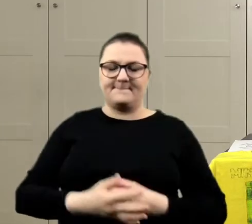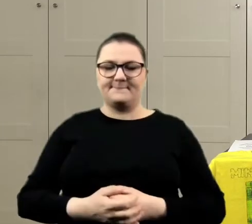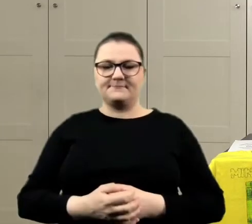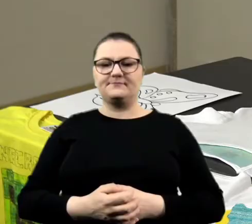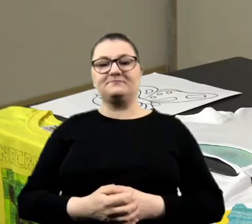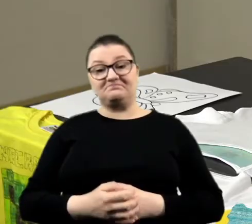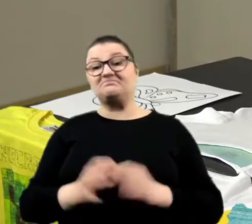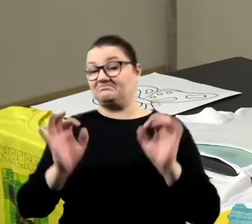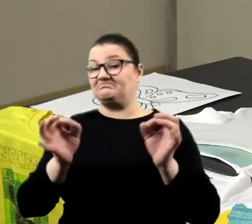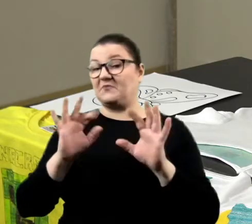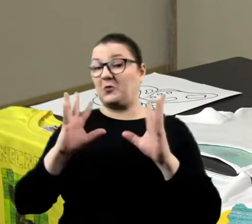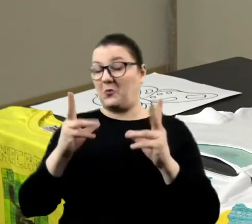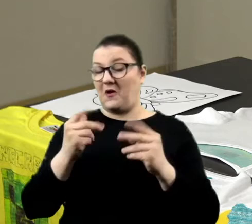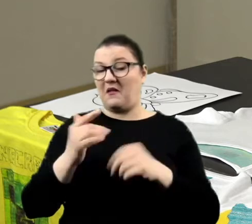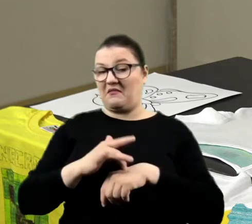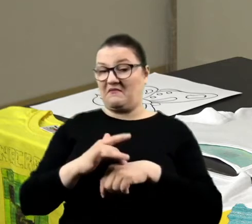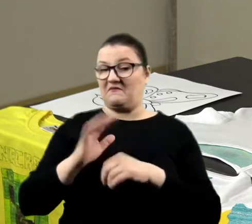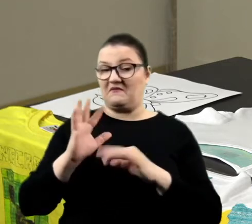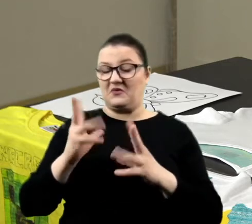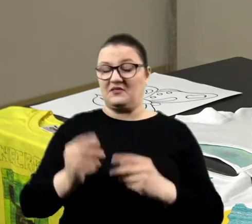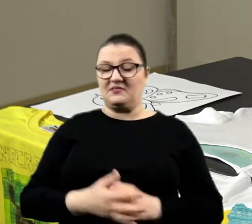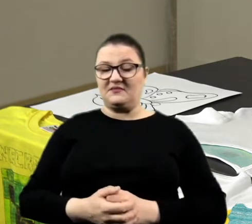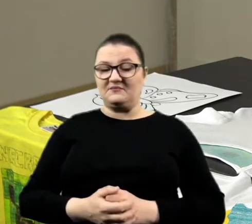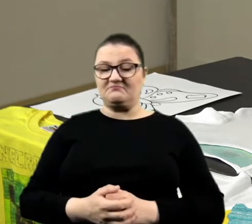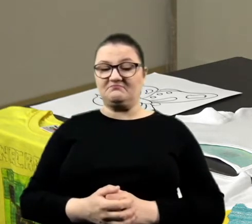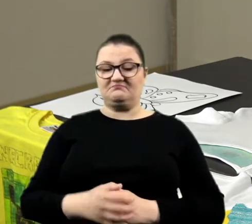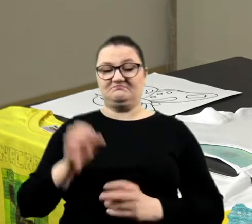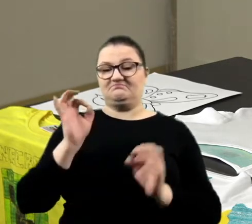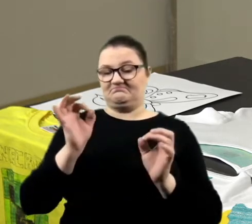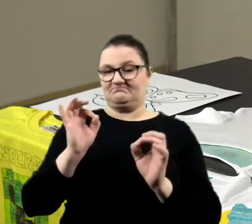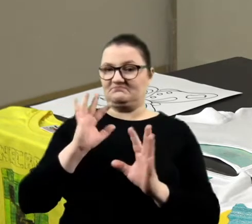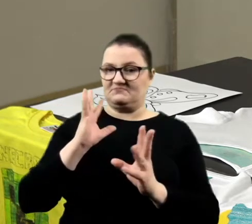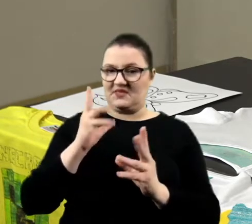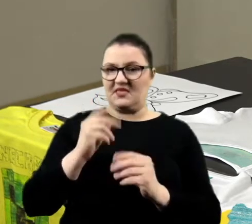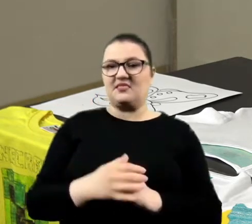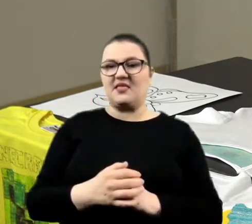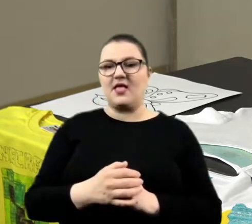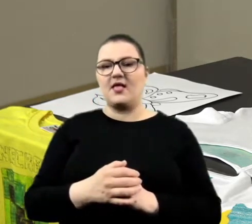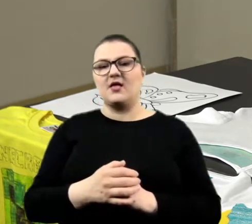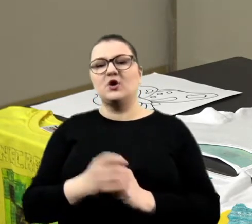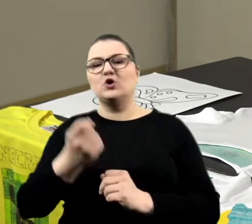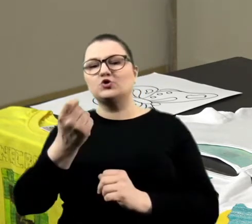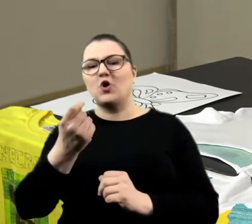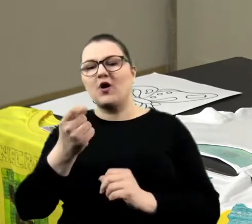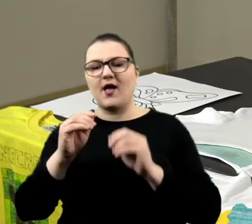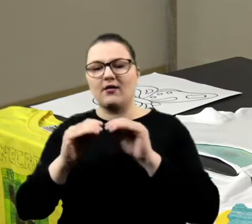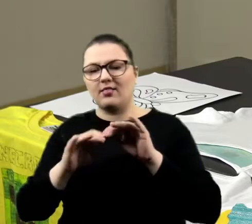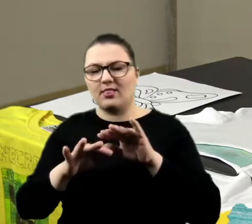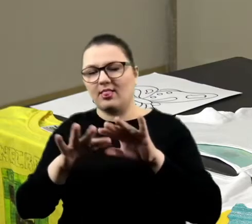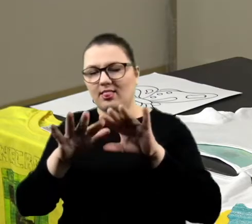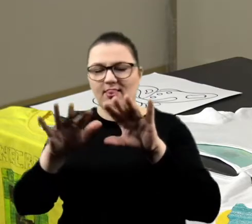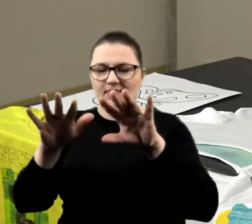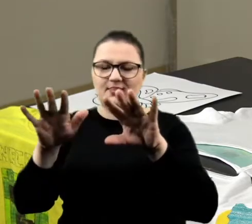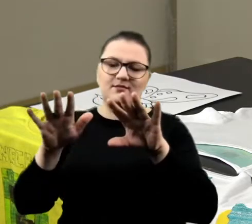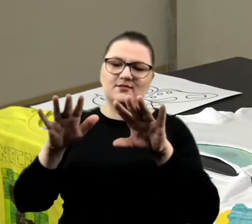No, ładny żółty wiesz, ale to super. Dobra, pięknie. Tutaj może niech tak się bardziej rozmywa, żeby tak jeden